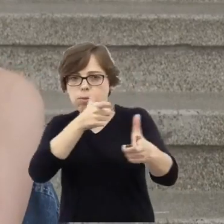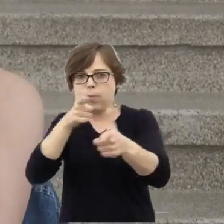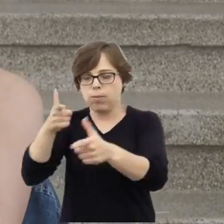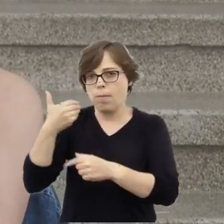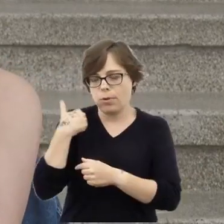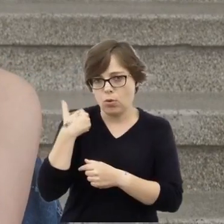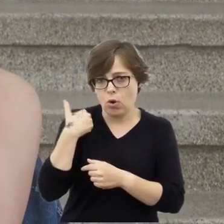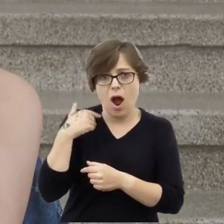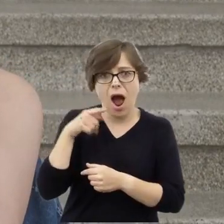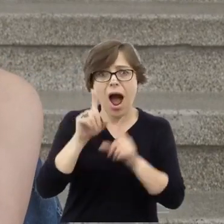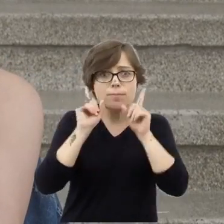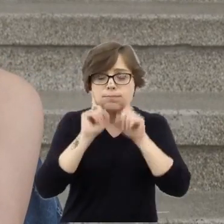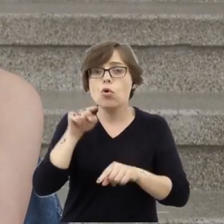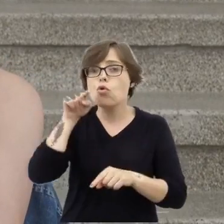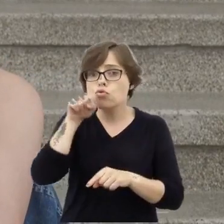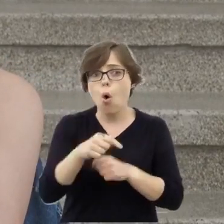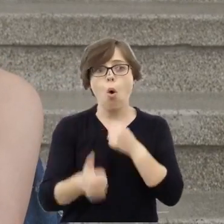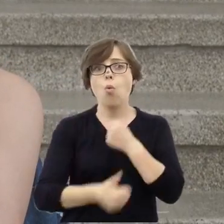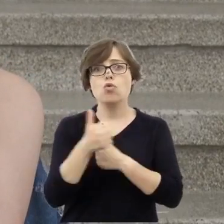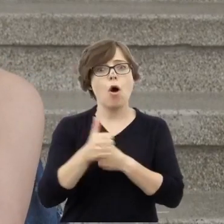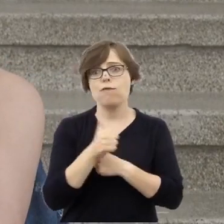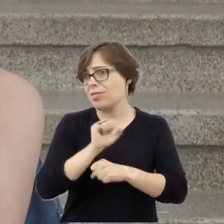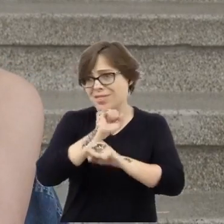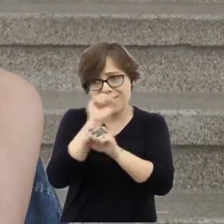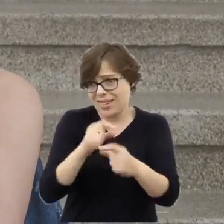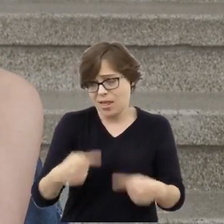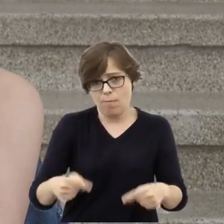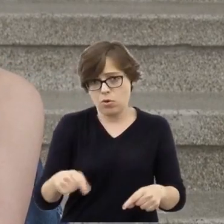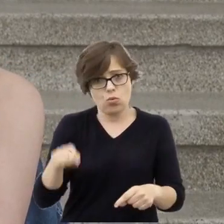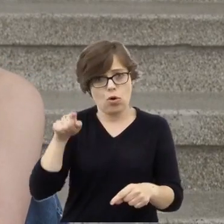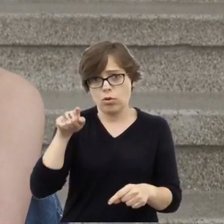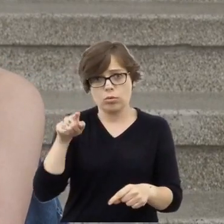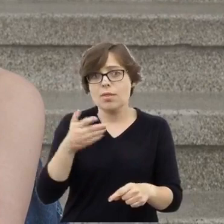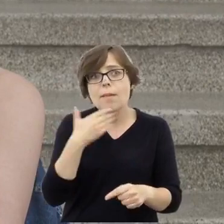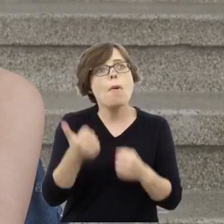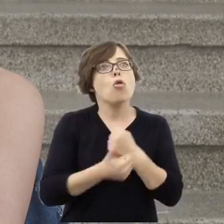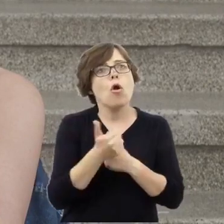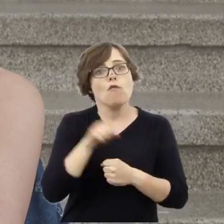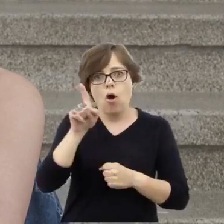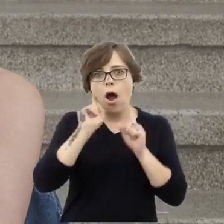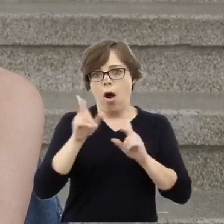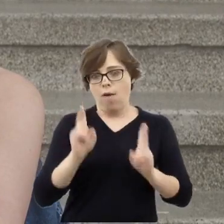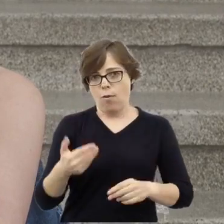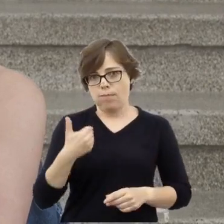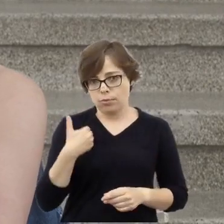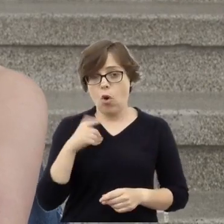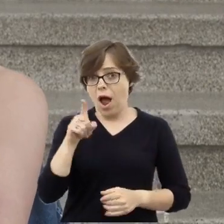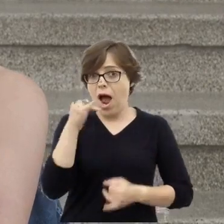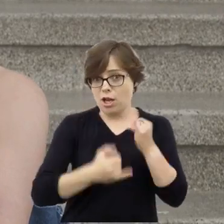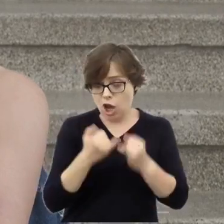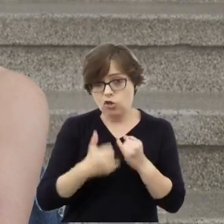przyplanty, co nigdy nie zostało udowodnione, że miało miejsce. A jeśli takie strzały padły,